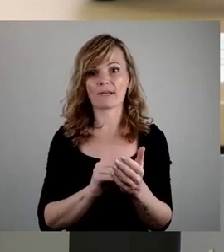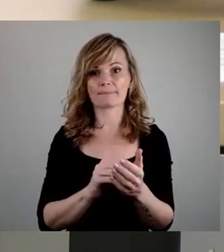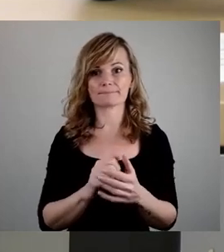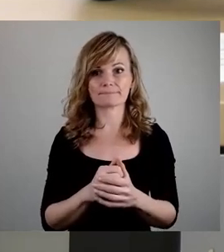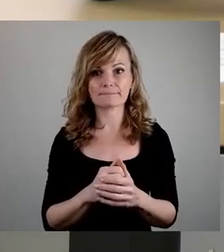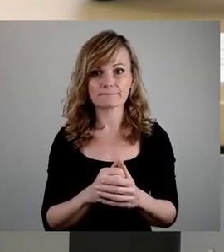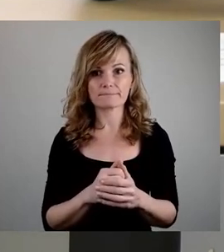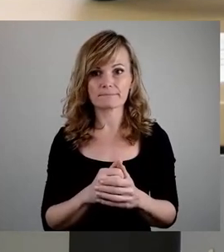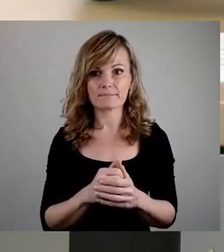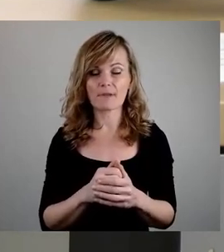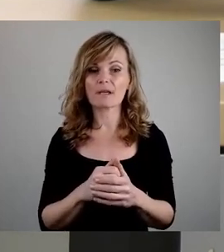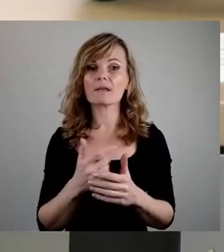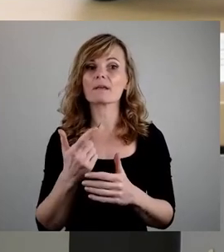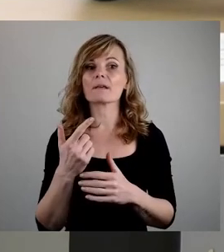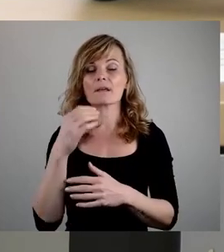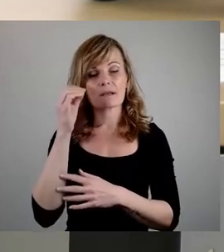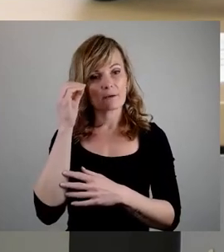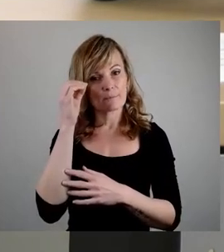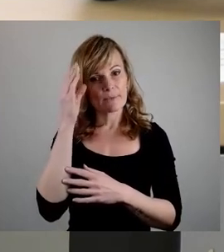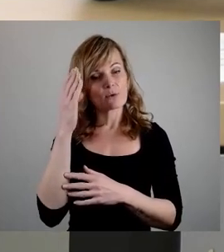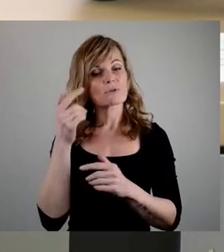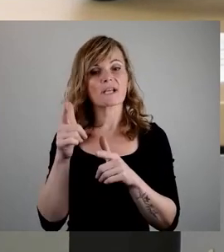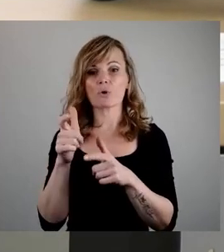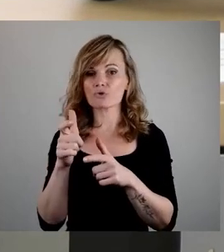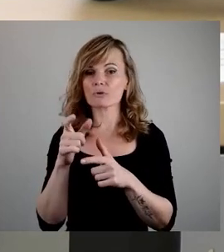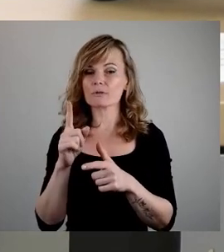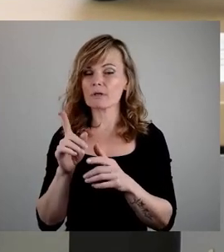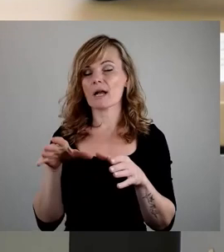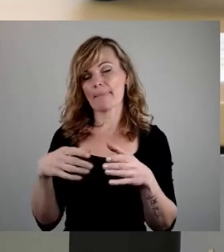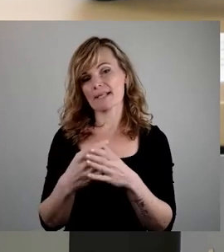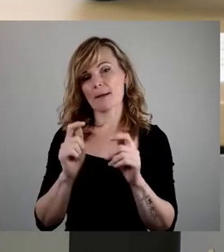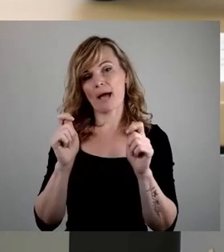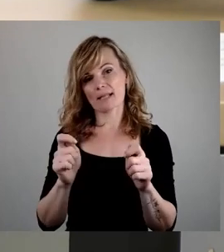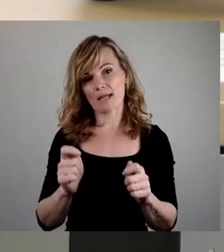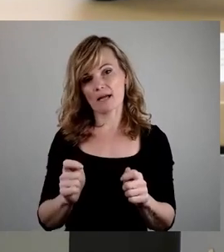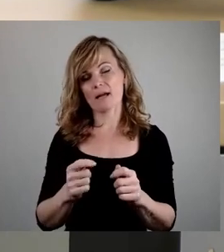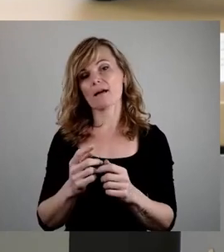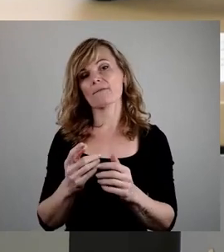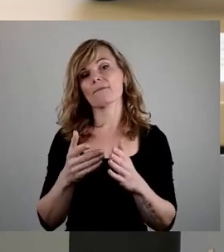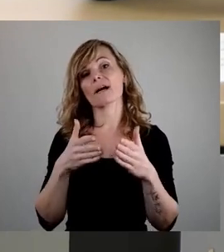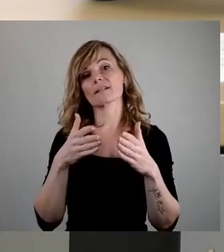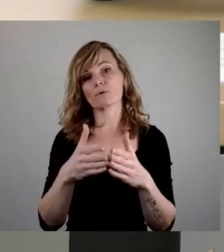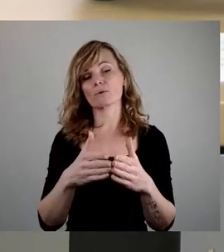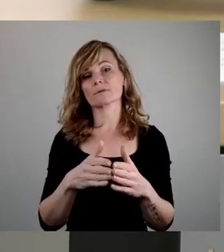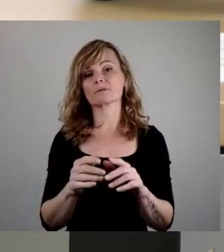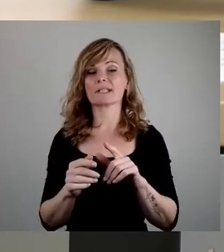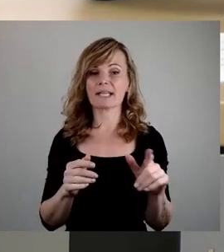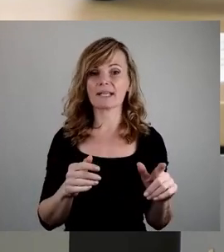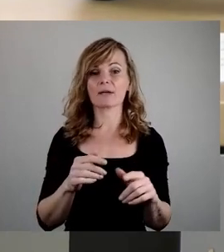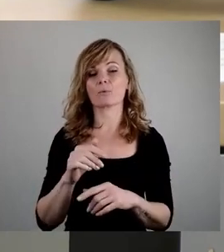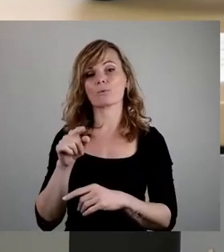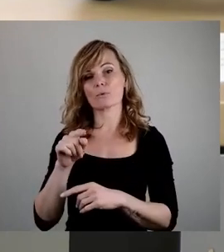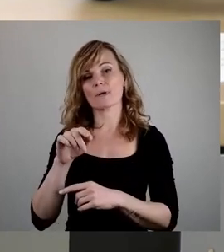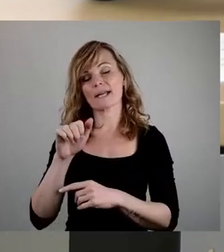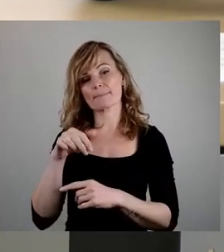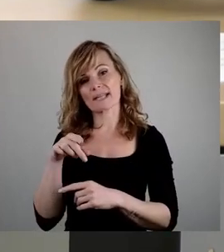darauf ist auch schon hingewiesen worden, auf einen gemeinsamen Antrag der Fraktionen Die Linke und der SPD-Fraktion, zumindest in Teilen,